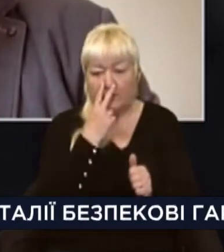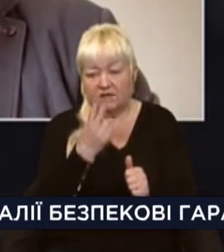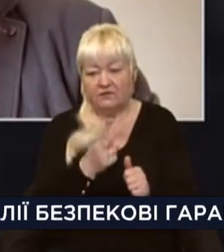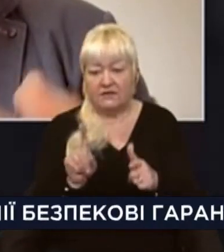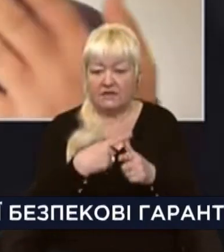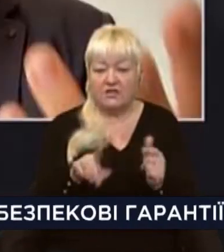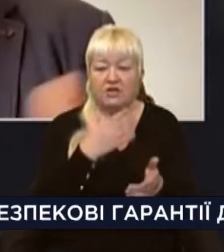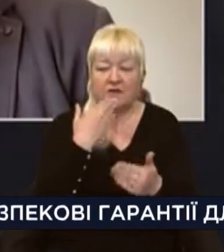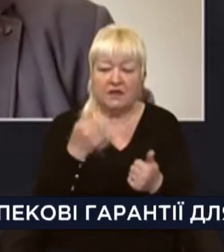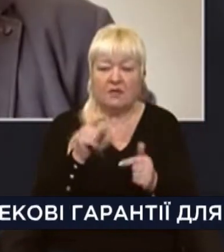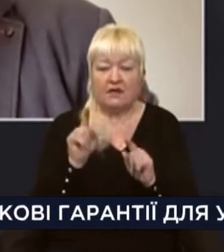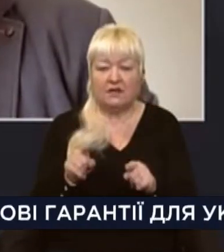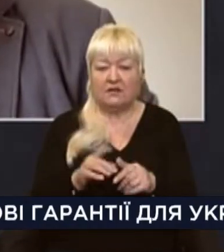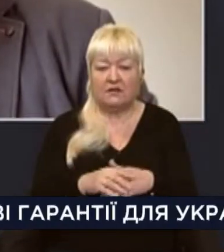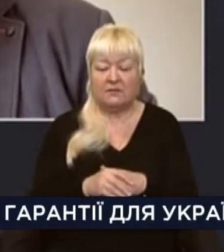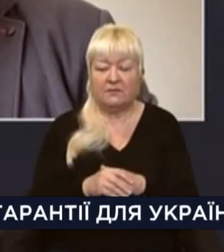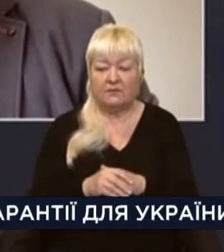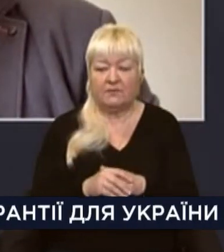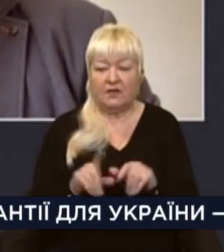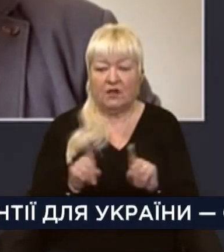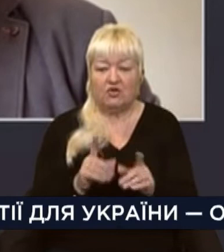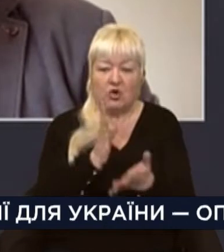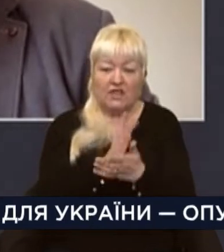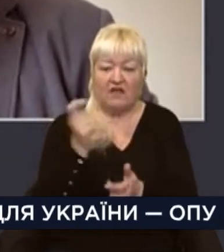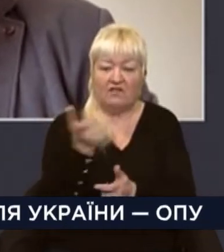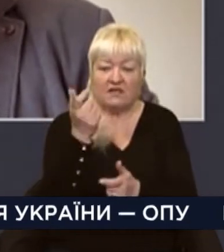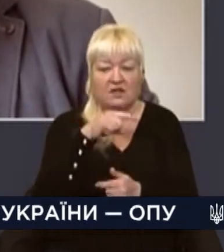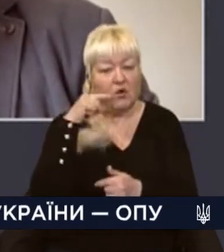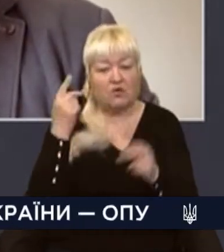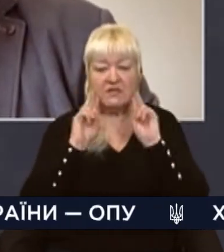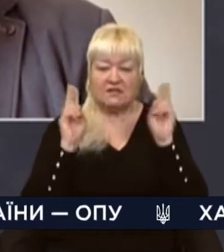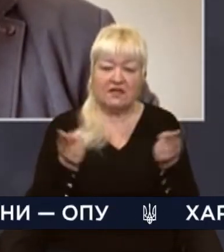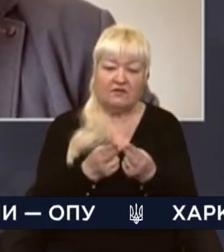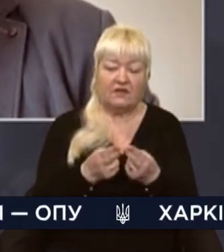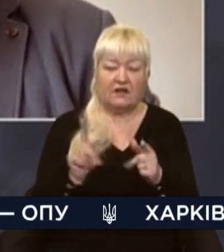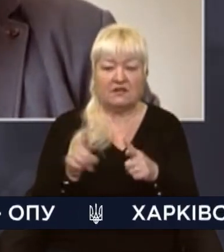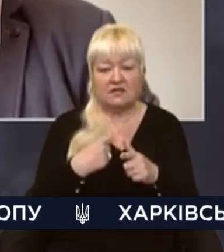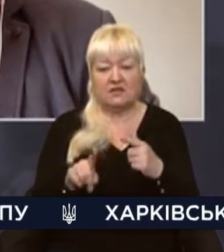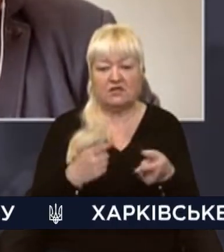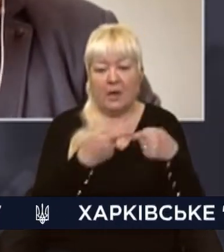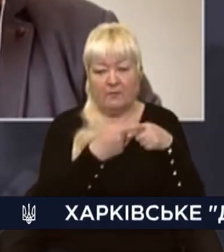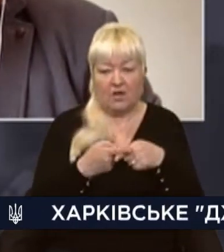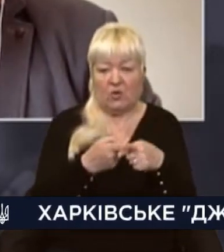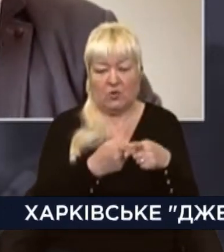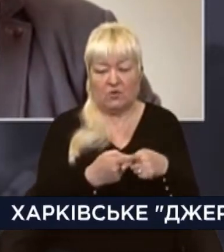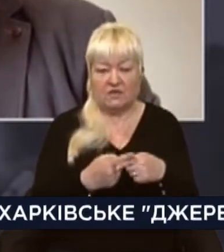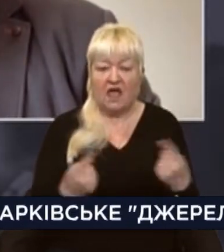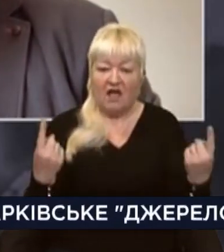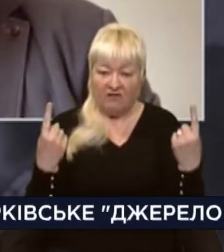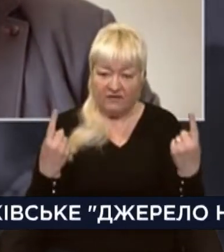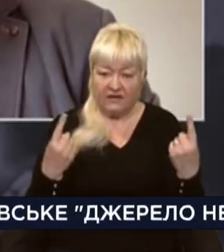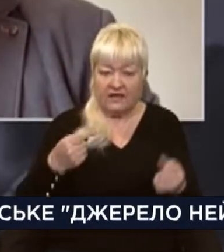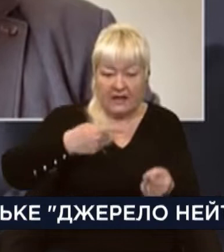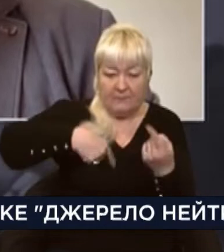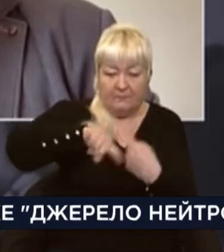їх відмітків, що в них є власники з Російської Федерації або Республіки Білорусь. Великий бізнес